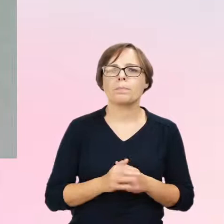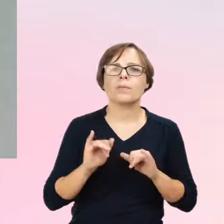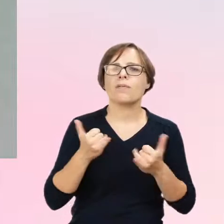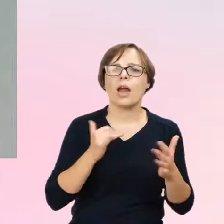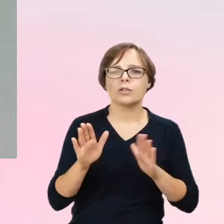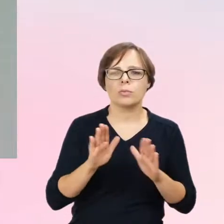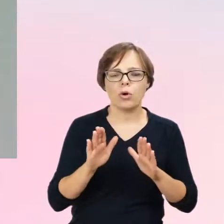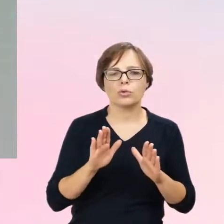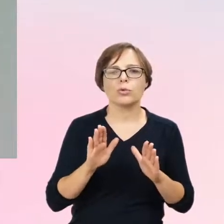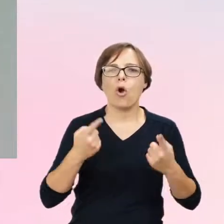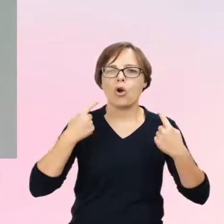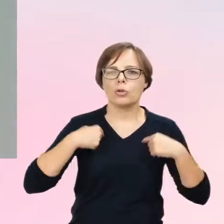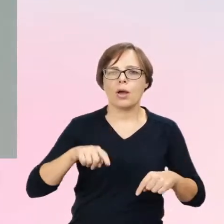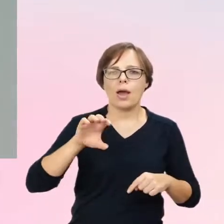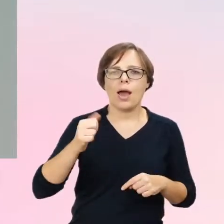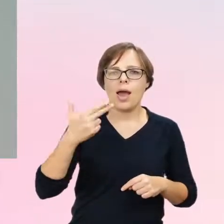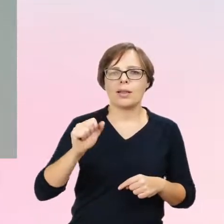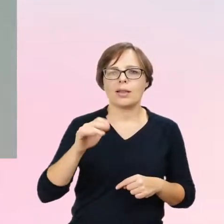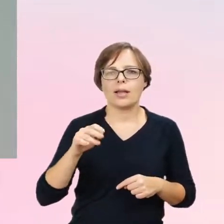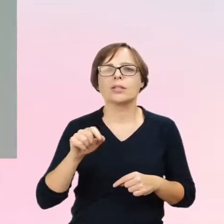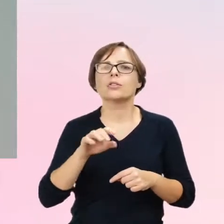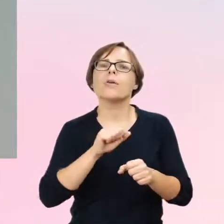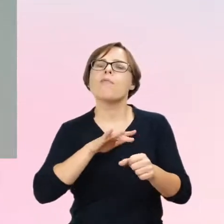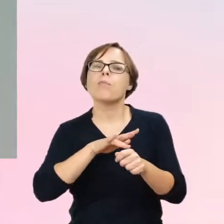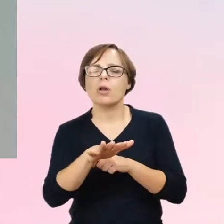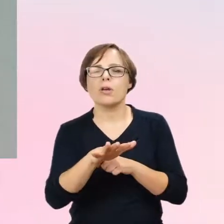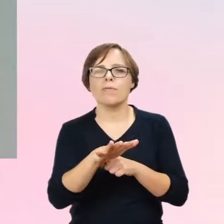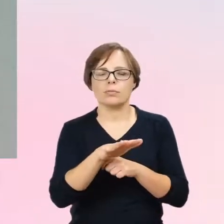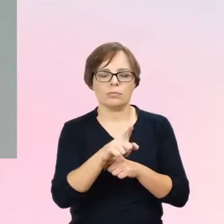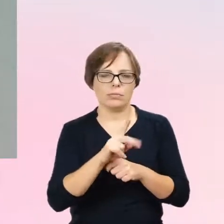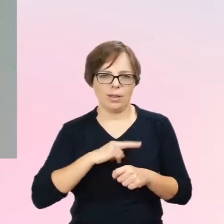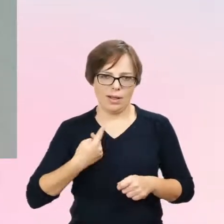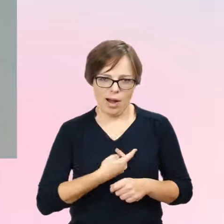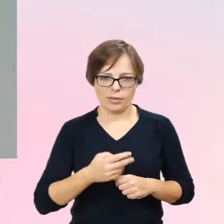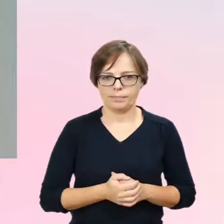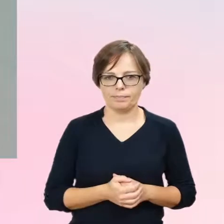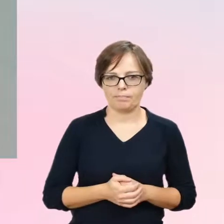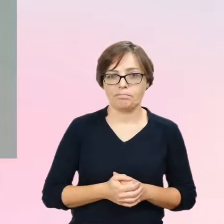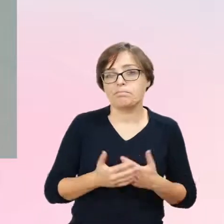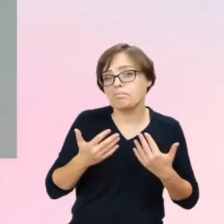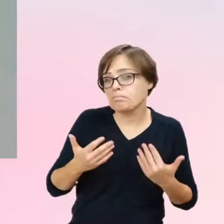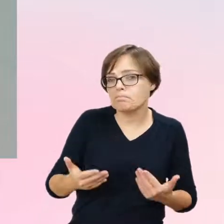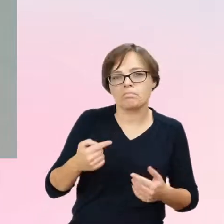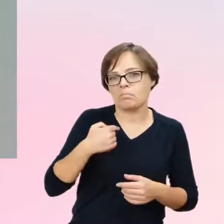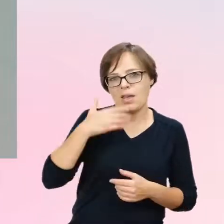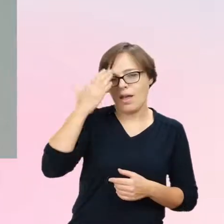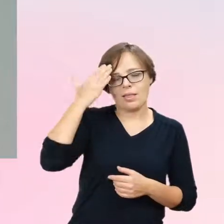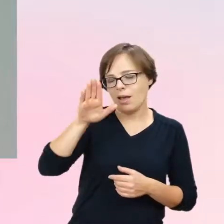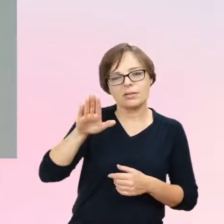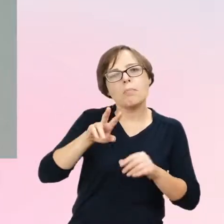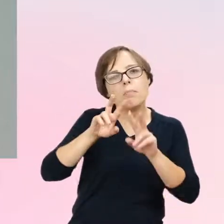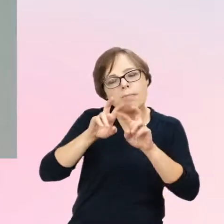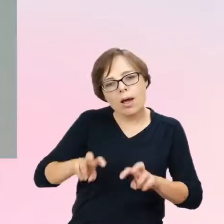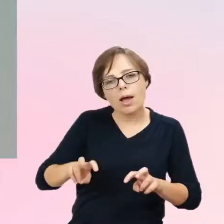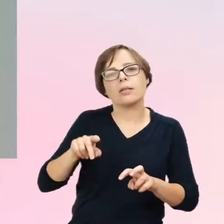osobowość anankastyczna ma wpływ na transpłciowość? Ja nie znam badań, które dotyczą konkretnie